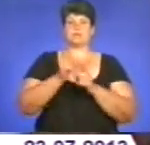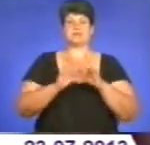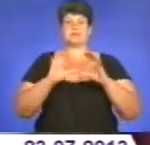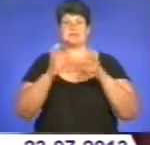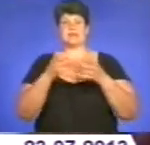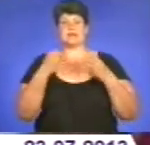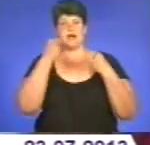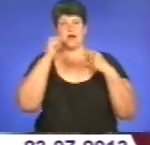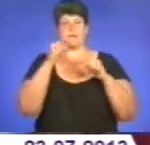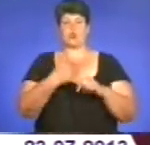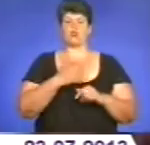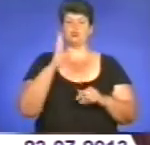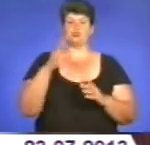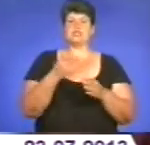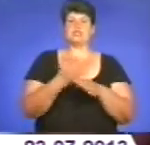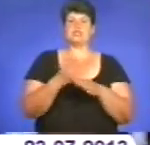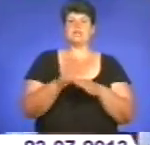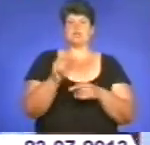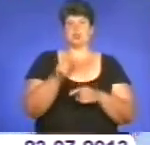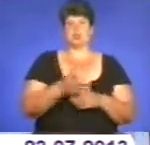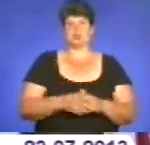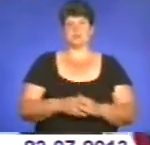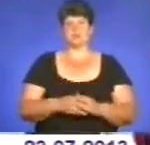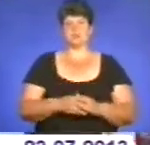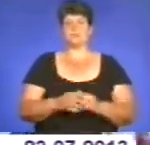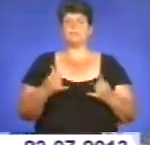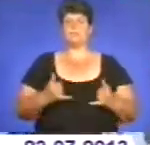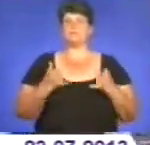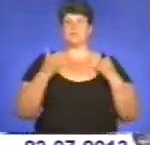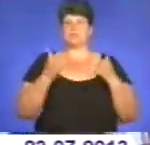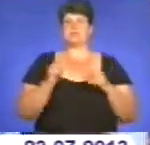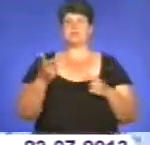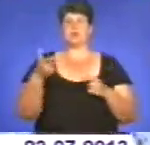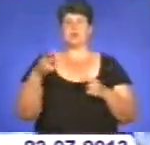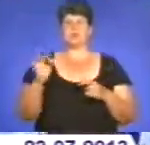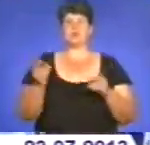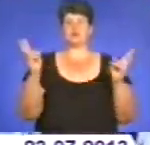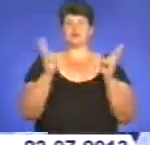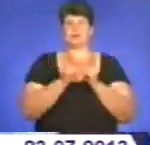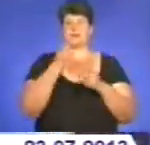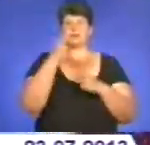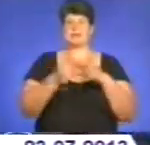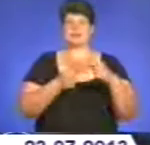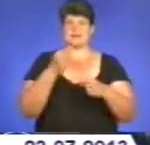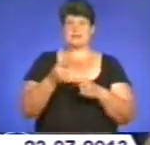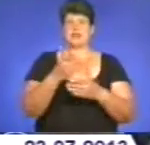краще. І ми хочемо бути частиною цього. Очасних гостей в «Артеку» зустріли за традицією – хлібом і сіллю.